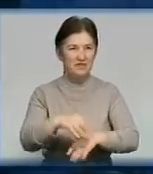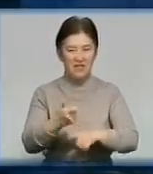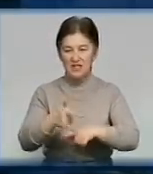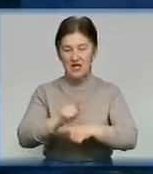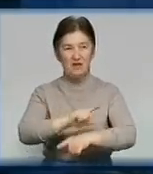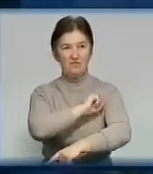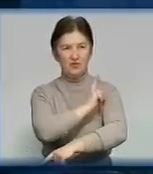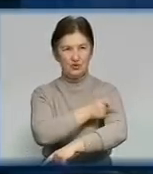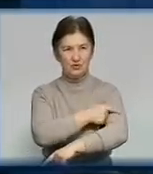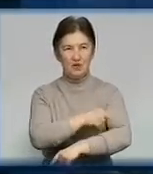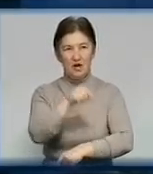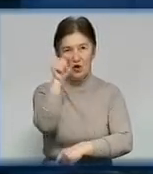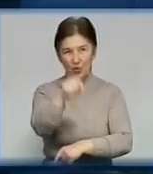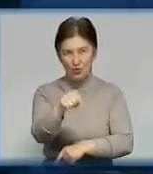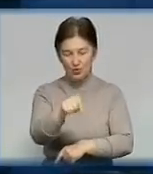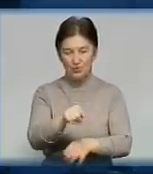процеси відбуваються ось тут.